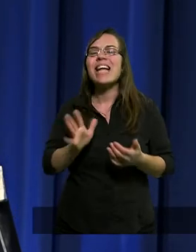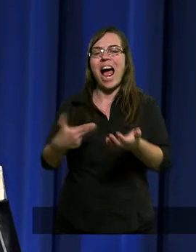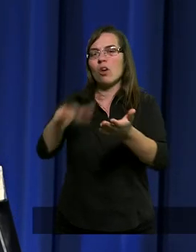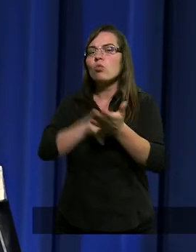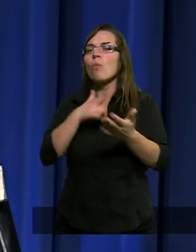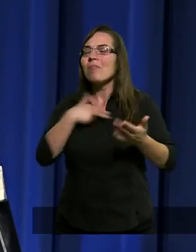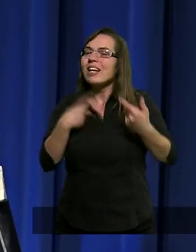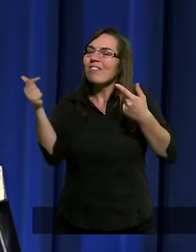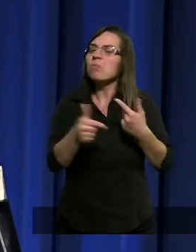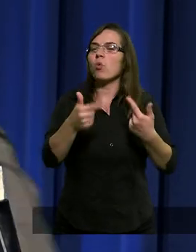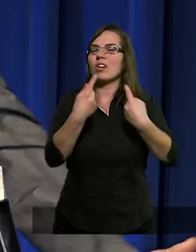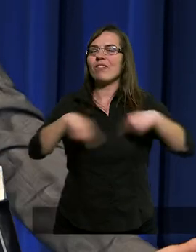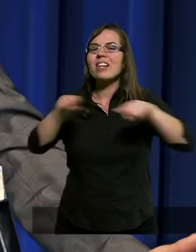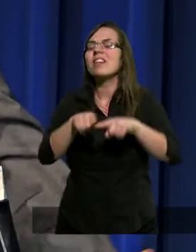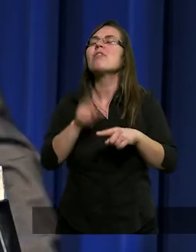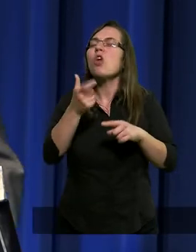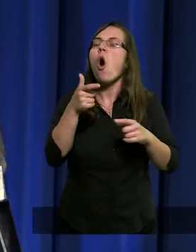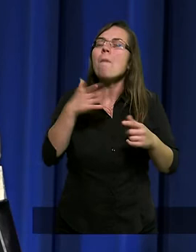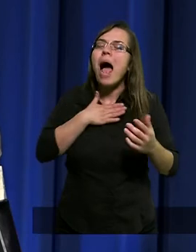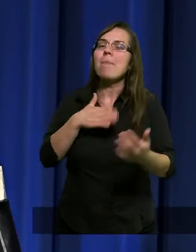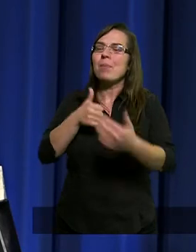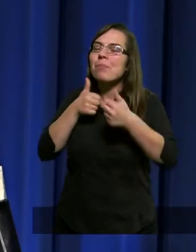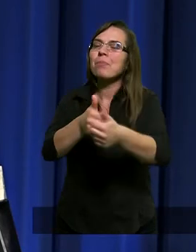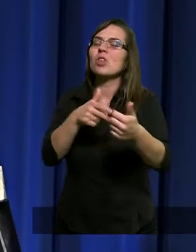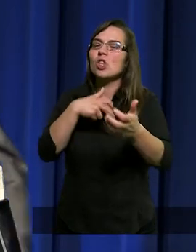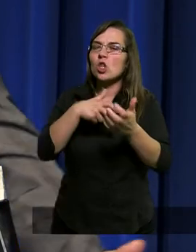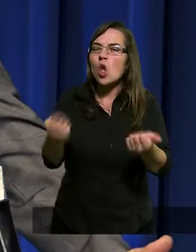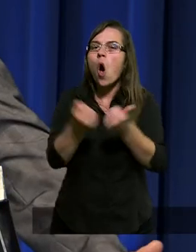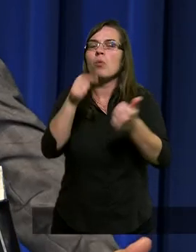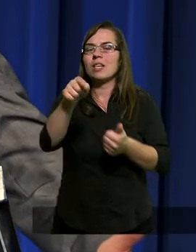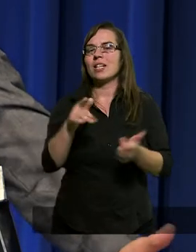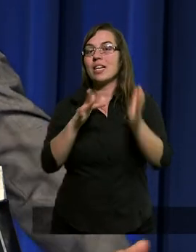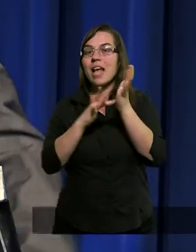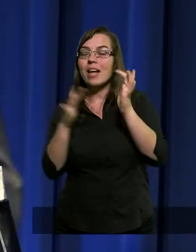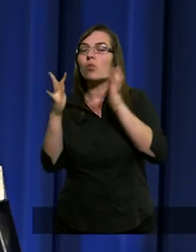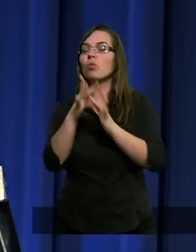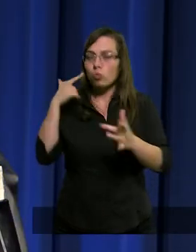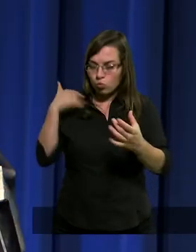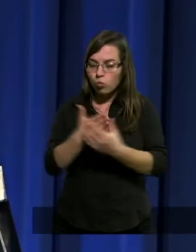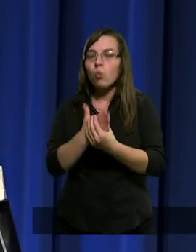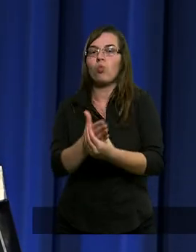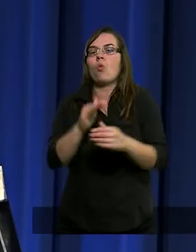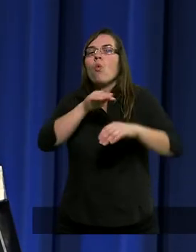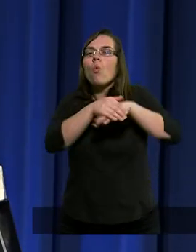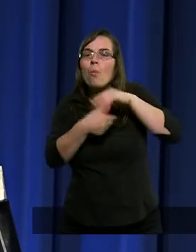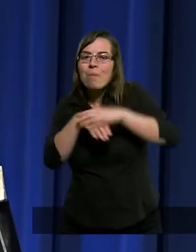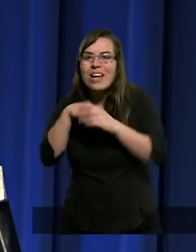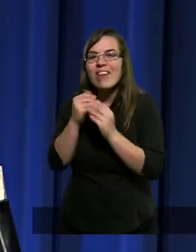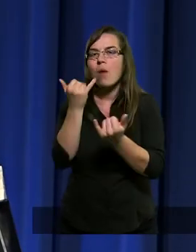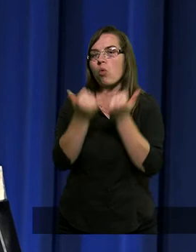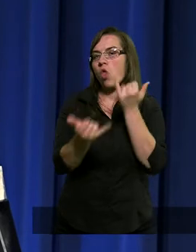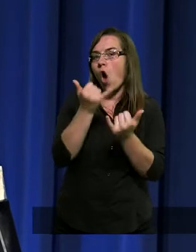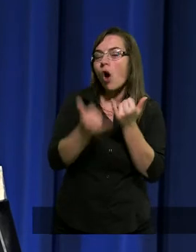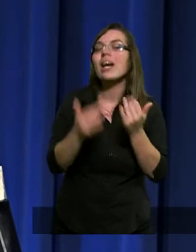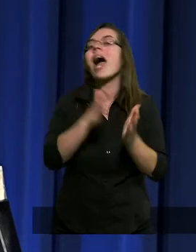wykonać. Na służebnej roli. Jezus Chrystus służył, umywał nogi,